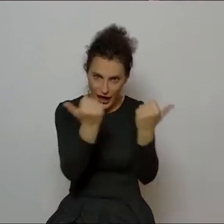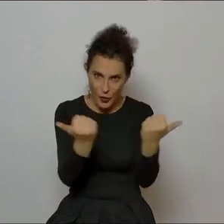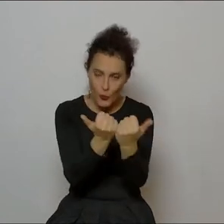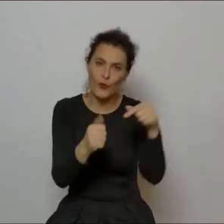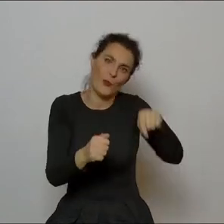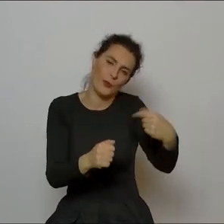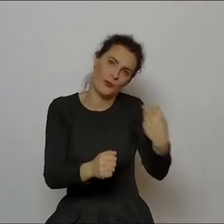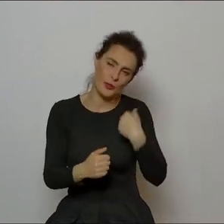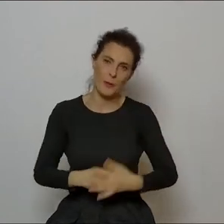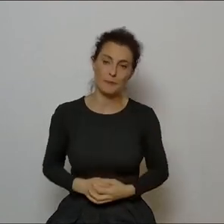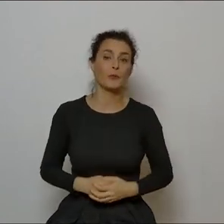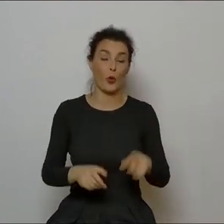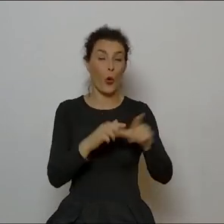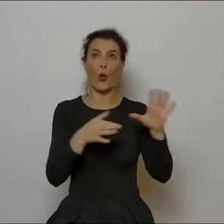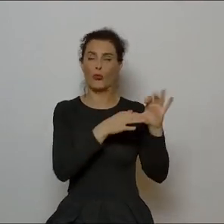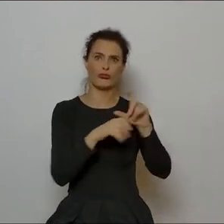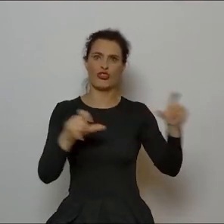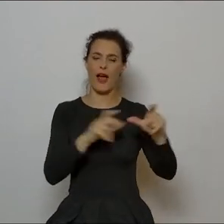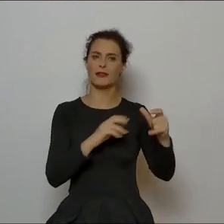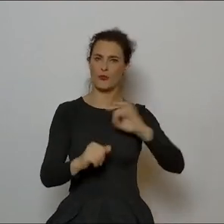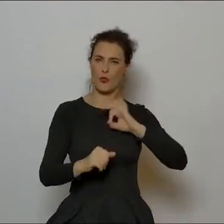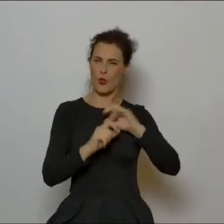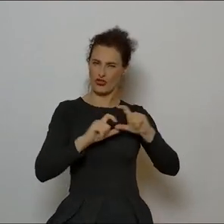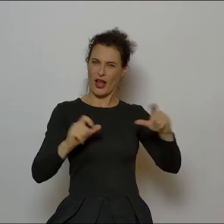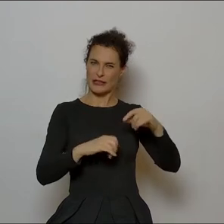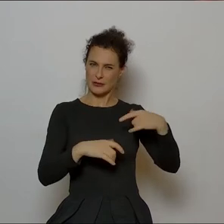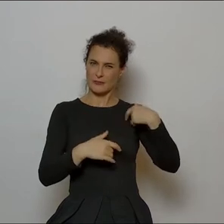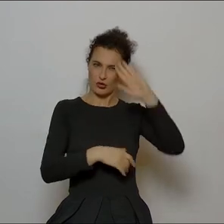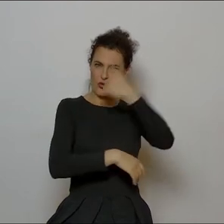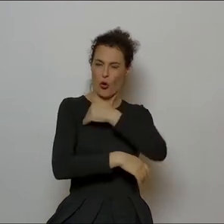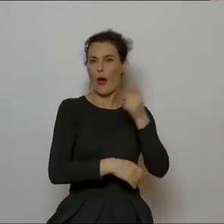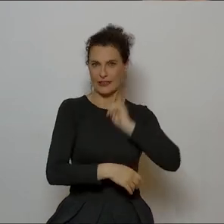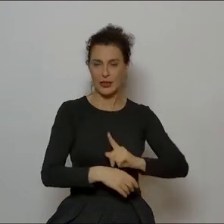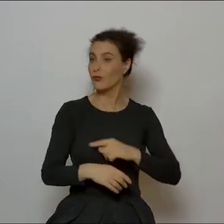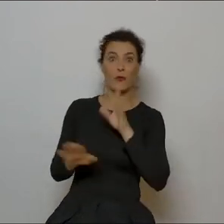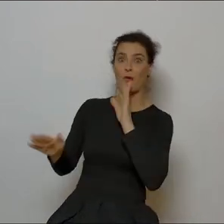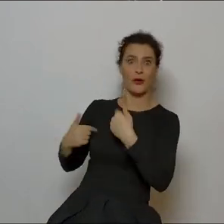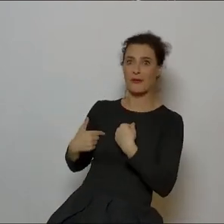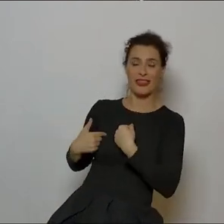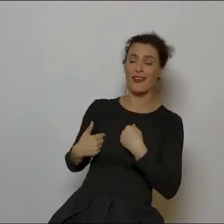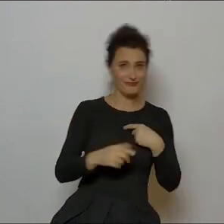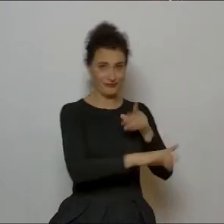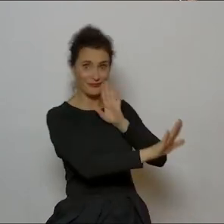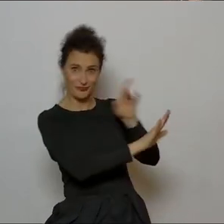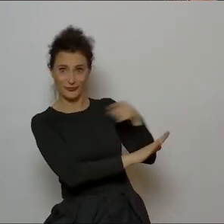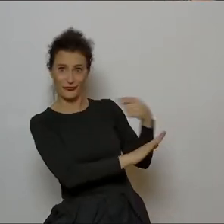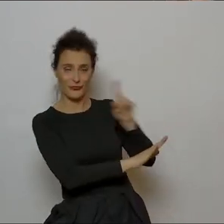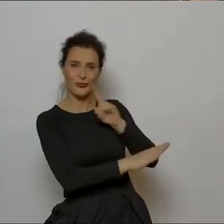mi jakby no ten czas właśnie liceum poznawanie twórczości. Zupełnie jak ja. Dokładnie.